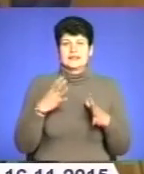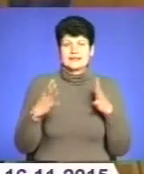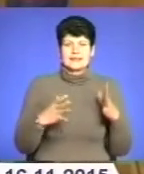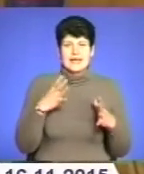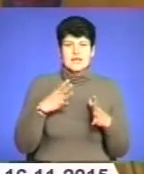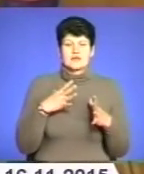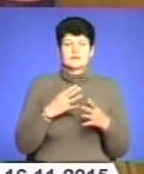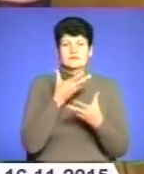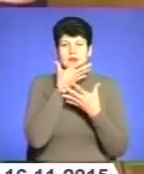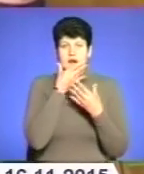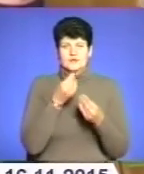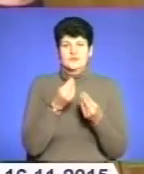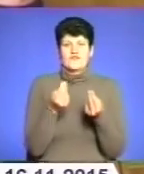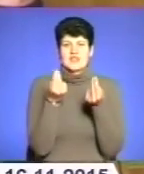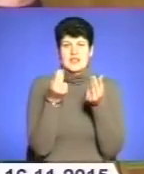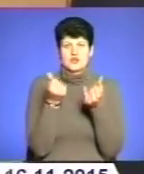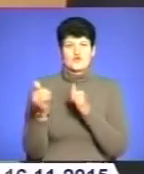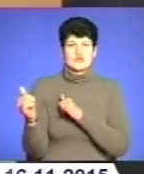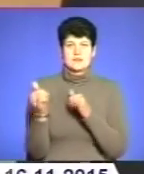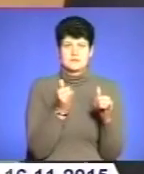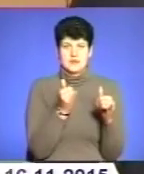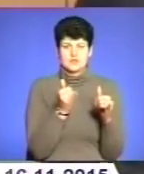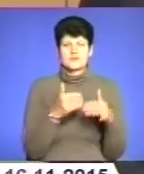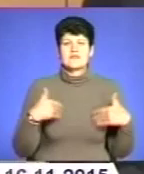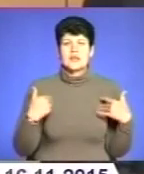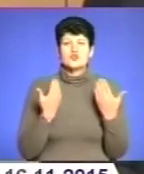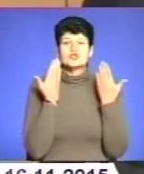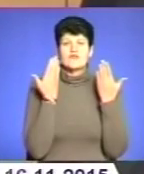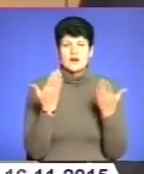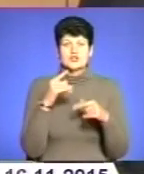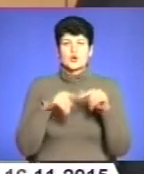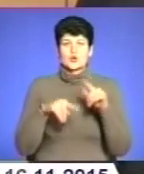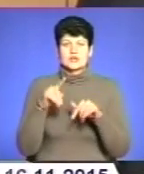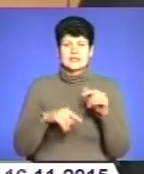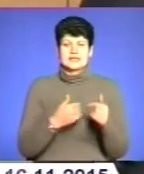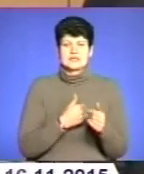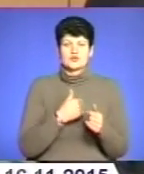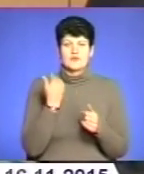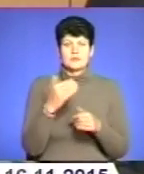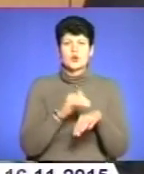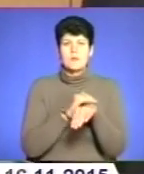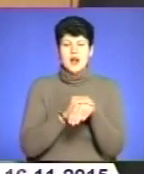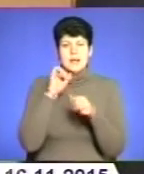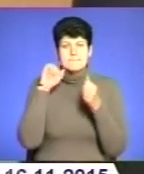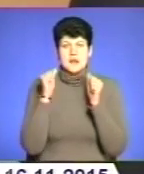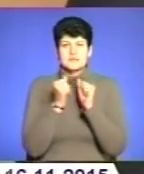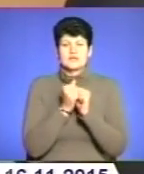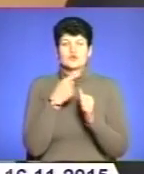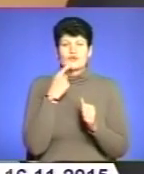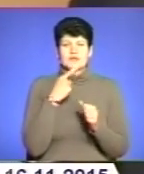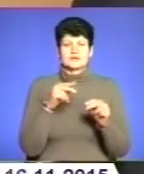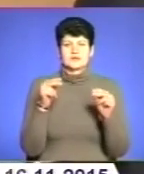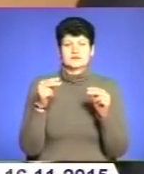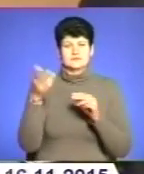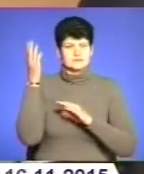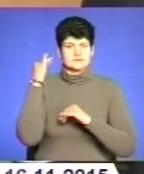гідного фінансового забезпечення. Вітаючи вас, вітаючи ваші родини, дякую вам добра і пам'ятати, якщо говорити словами класика,